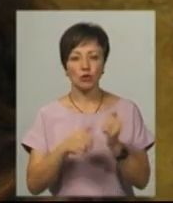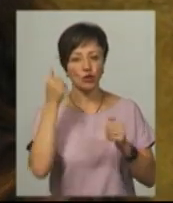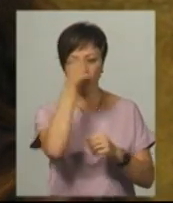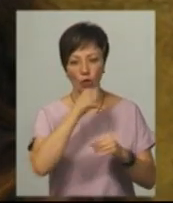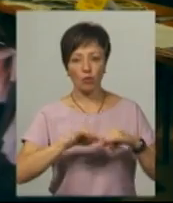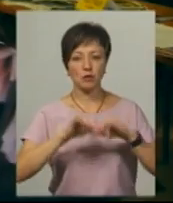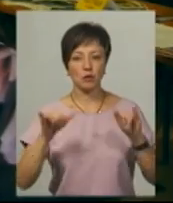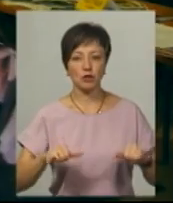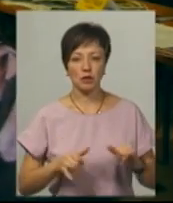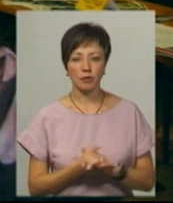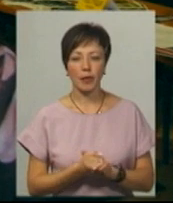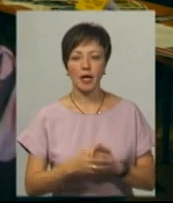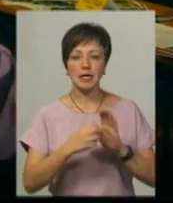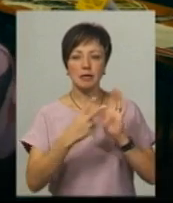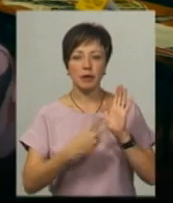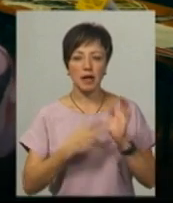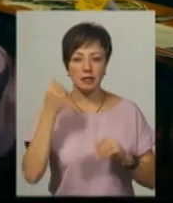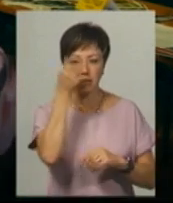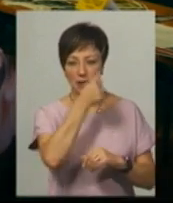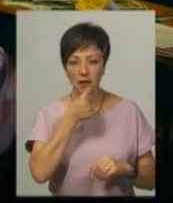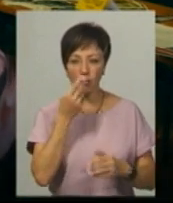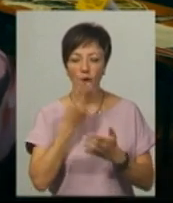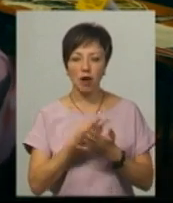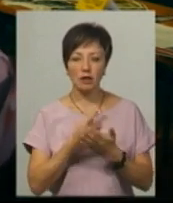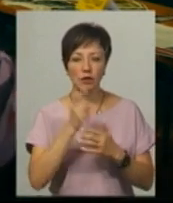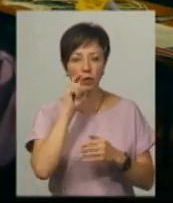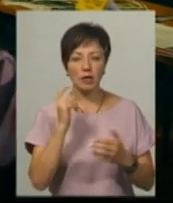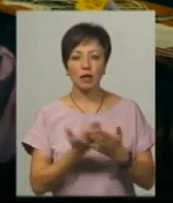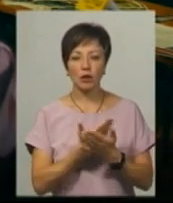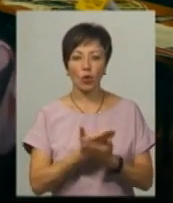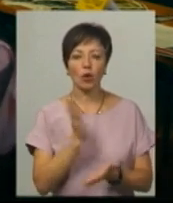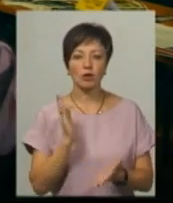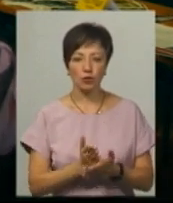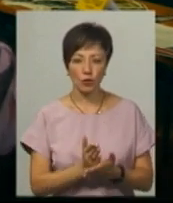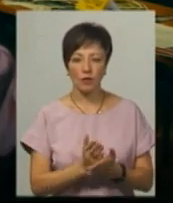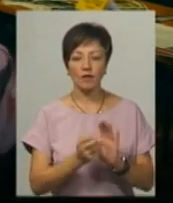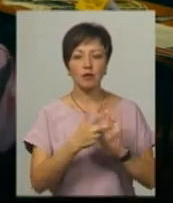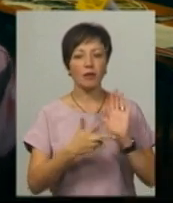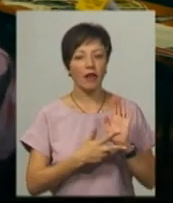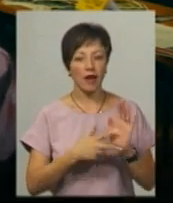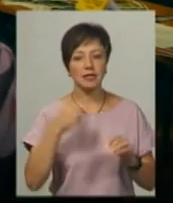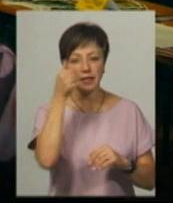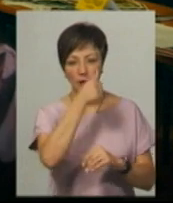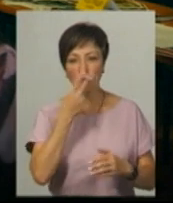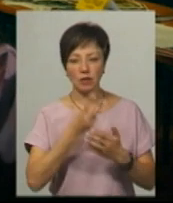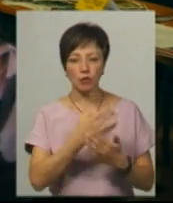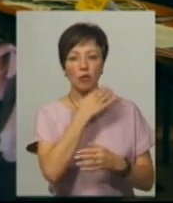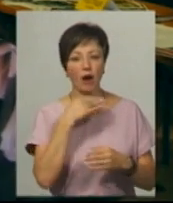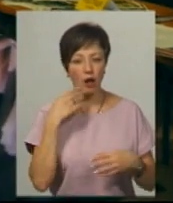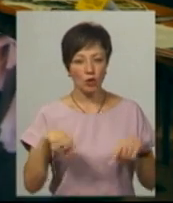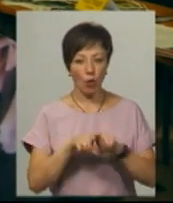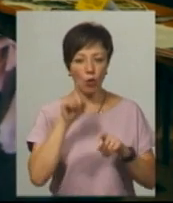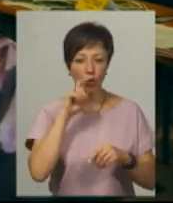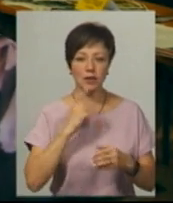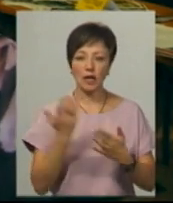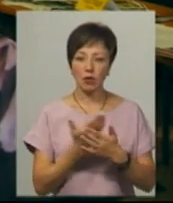роком збільшується. 17-й рік показав, що українське кіно існує, 18-й – те, що його багато, а